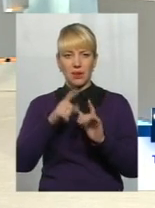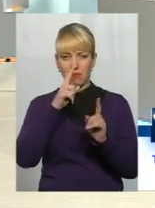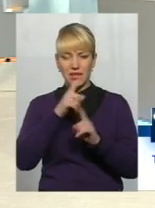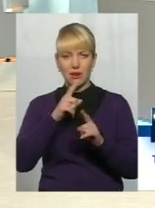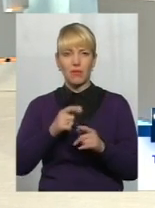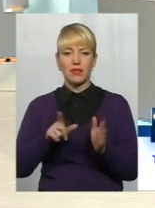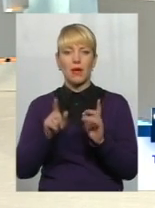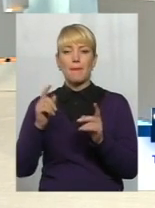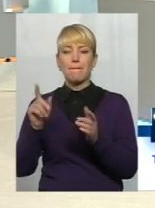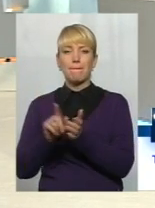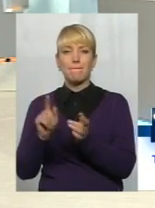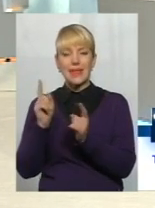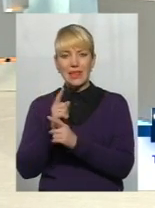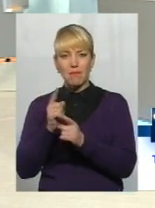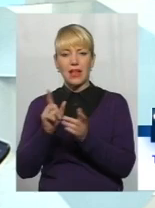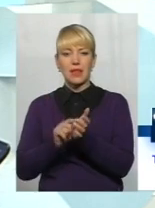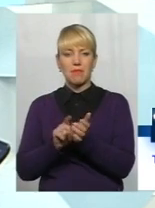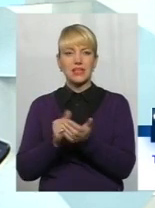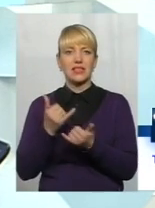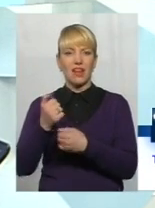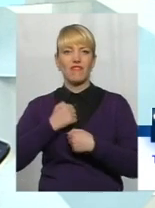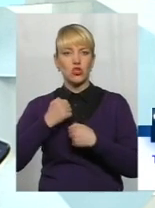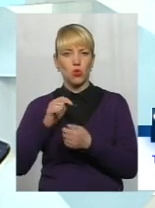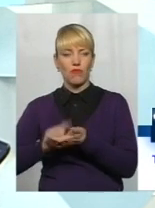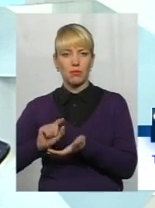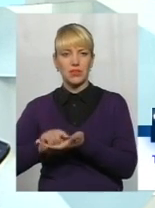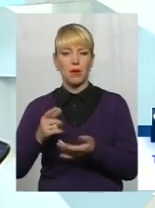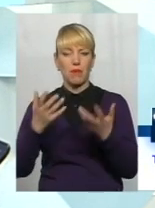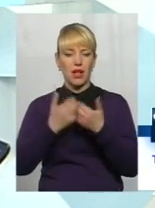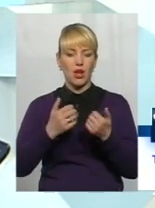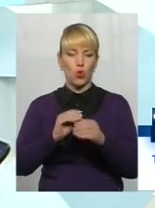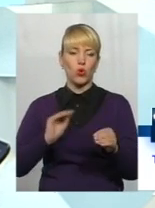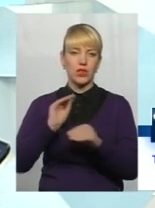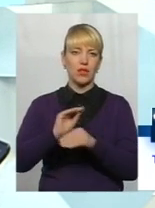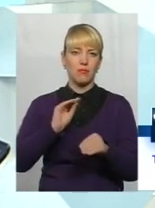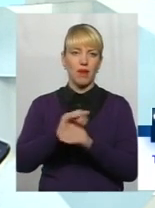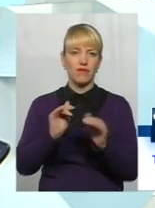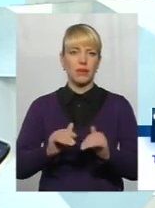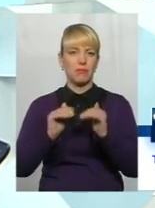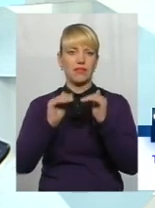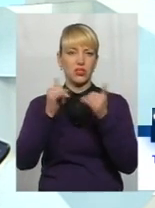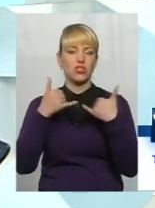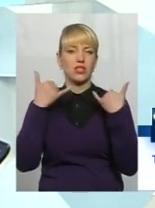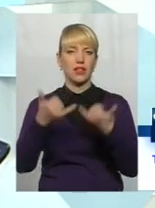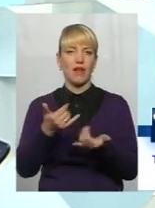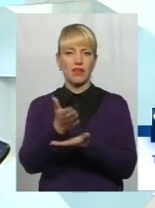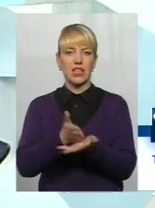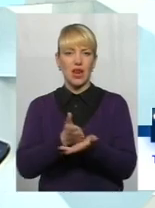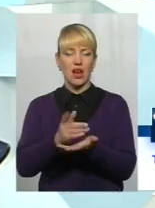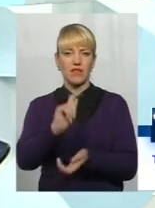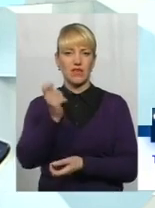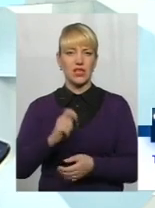пенсійних виплат для військових пенсіонерів, перераховуються надбавки і підвищення для ветеранів війни,